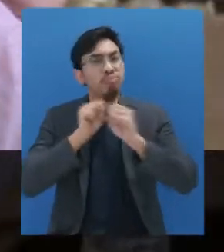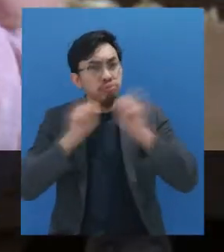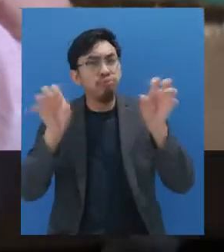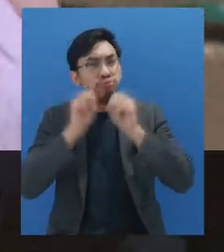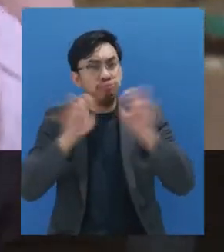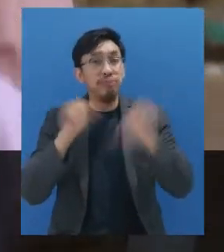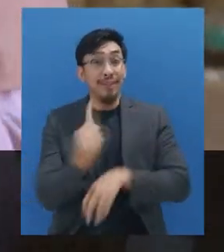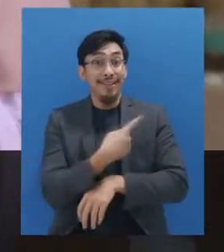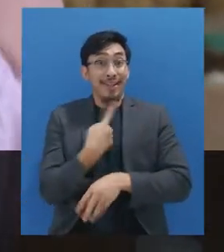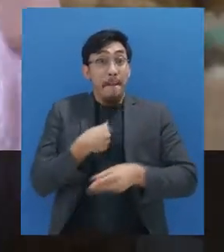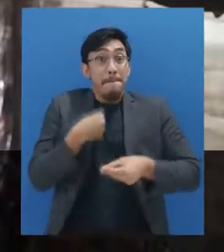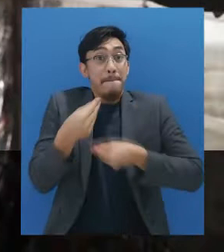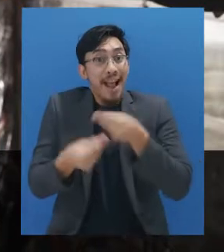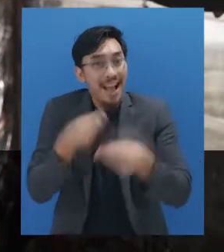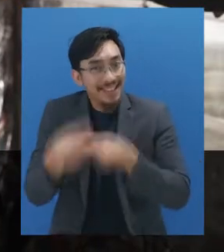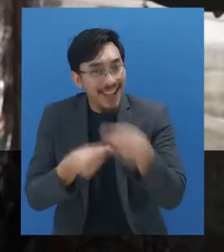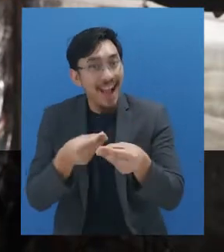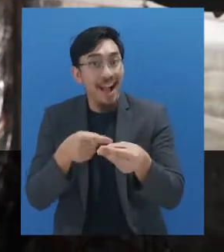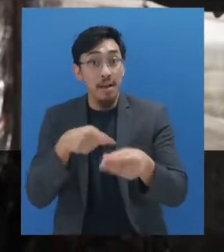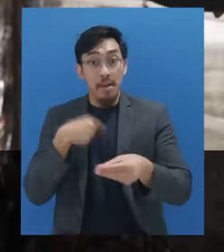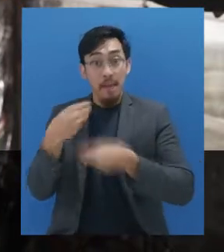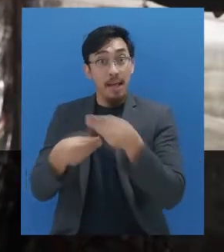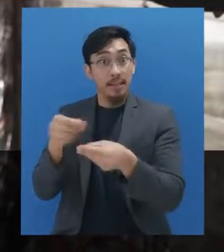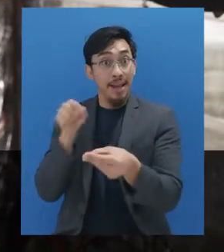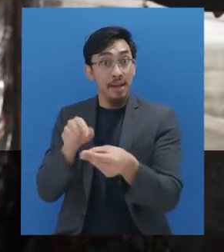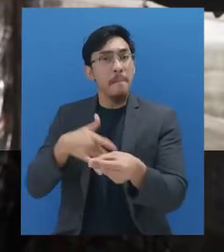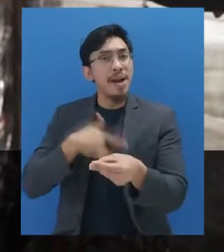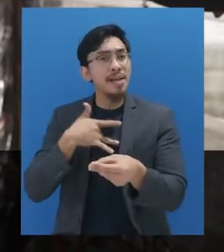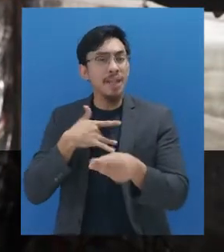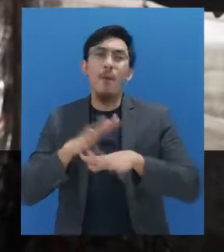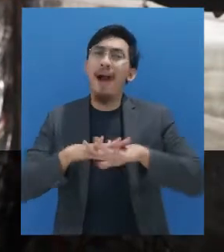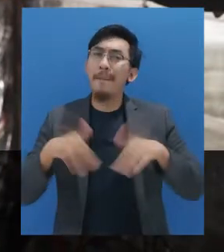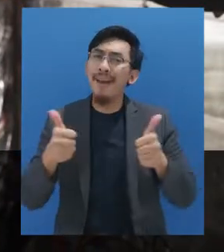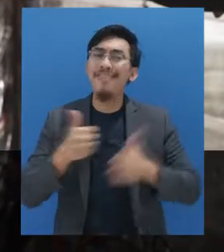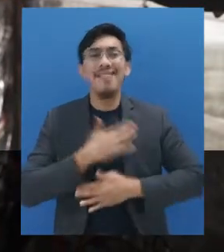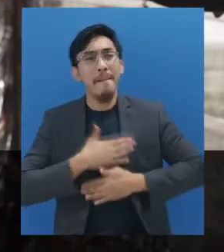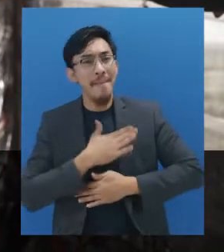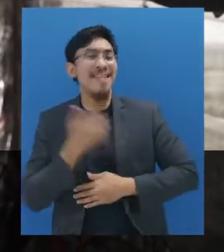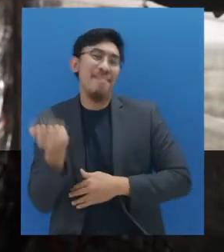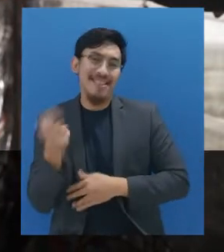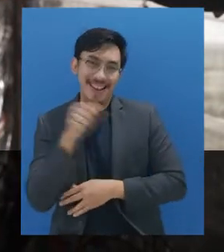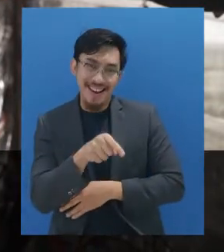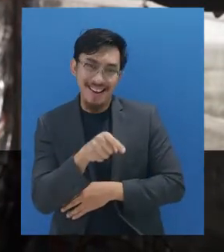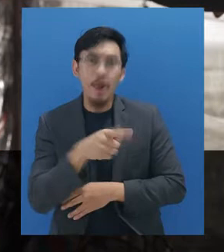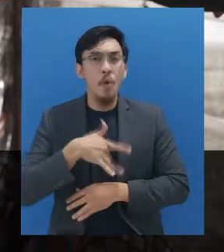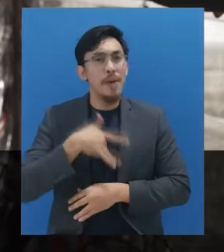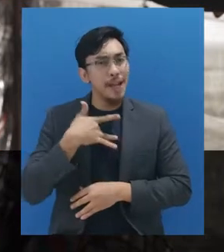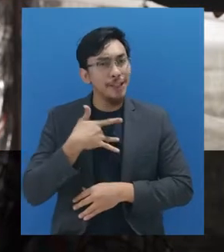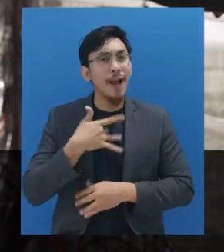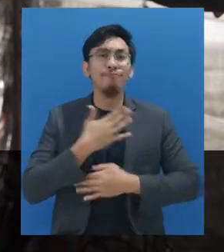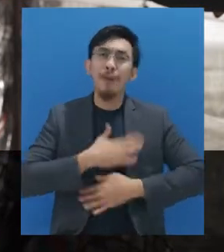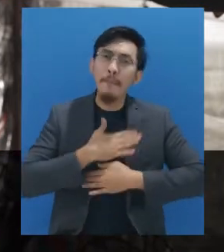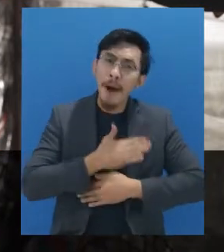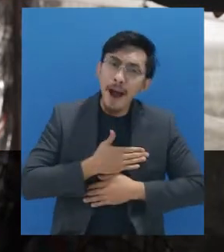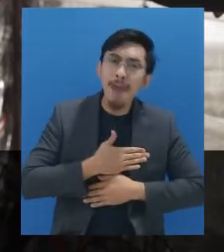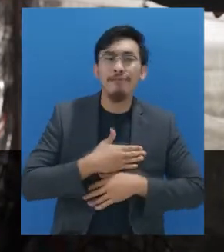yang dihimbau seperti itu agar mungkin kami semua juga yang berbelanja merasa aman dan nyaman di pasar ini. Ya, tentu saya merasa lebih